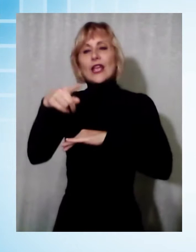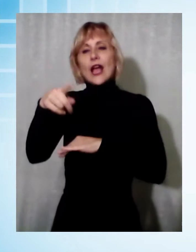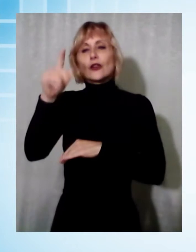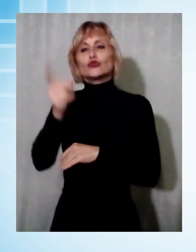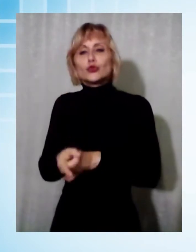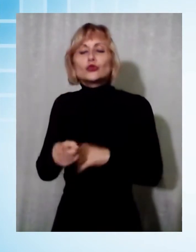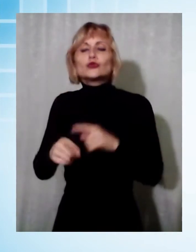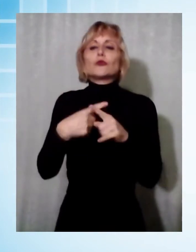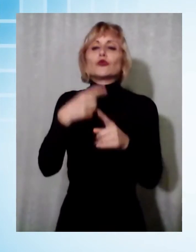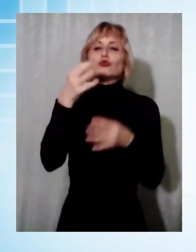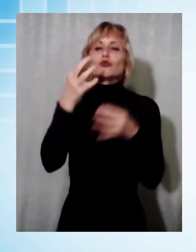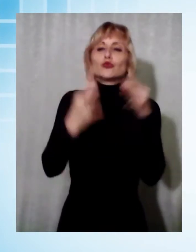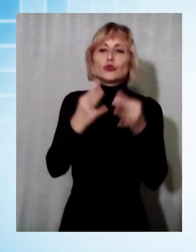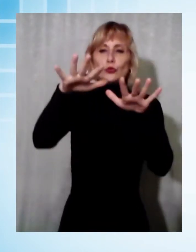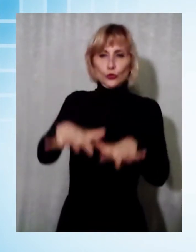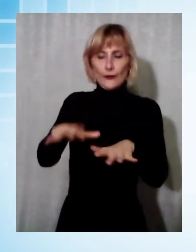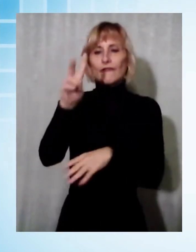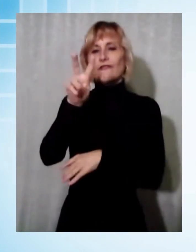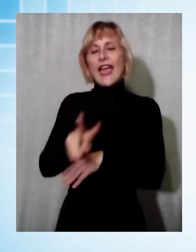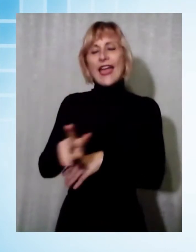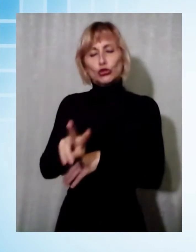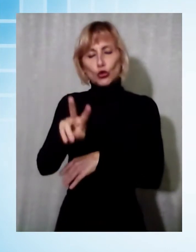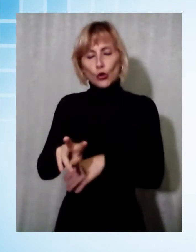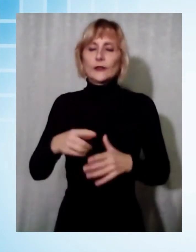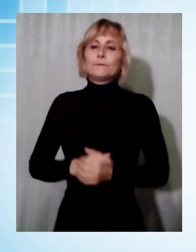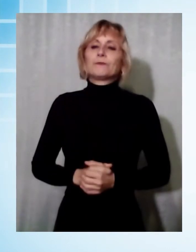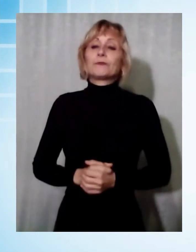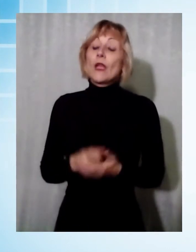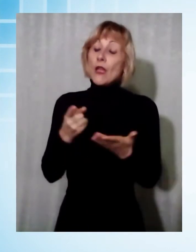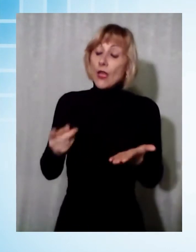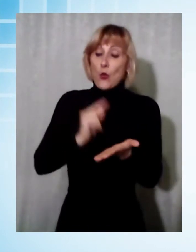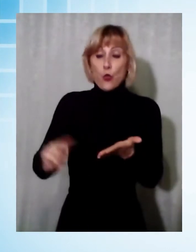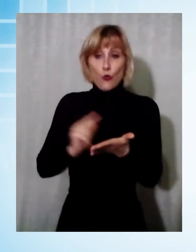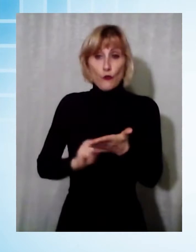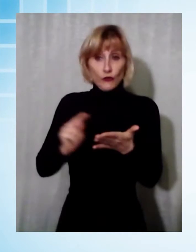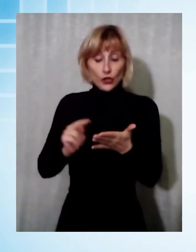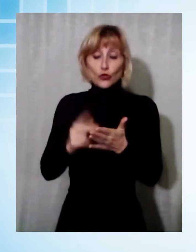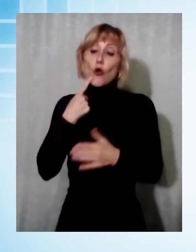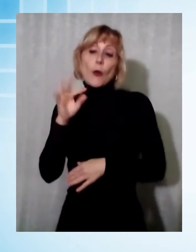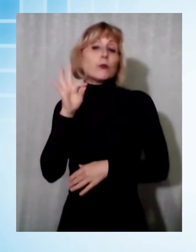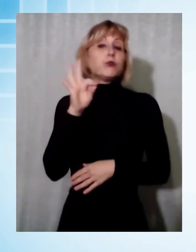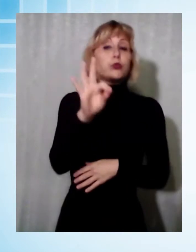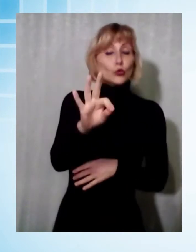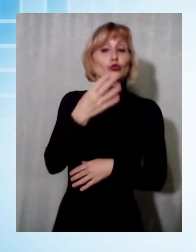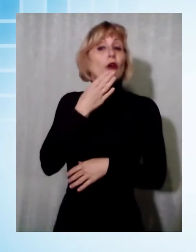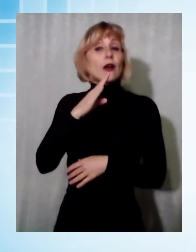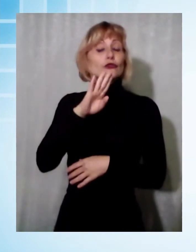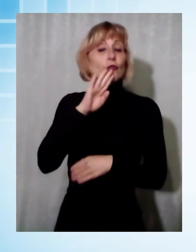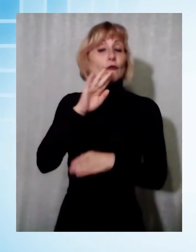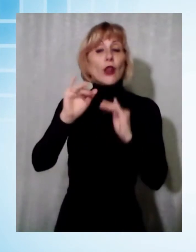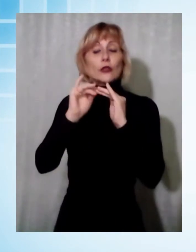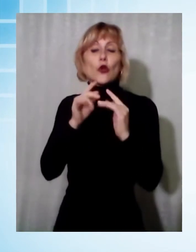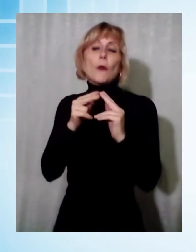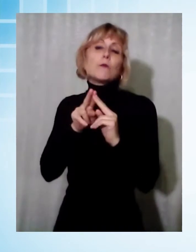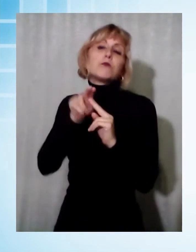tutelare Maria Giulia Dettore. Come detto l'ufficio si propone come punto di accesso agevolato al mondo della giustizia. Da